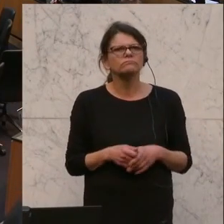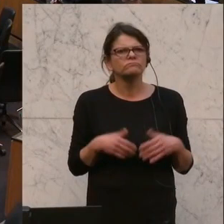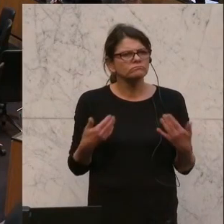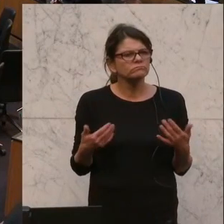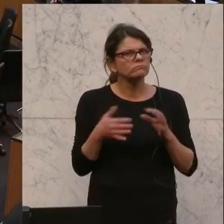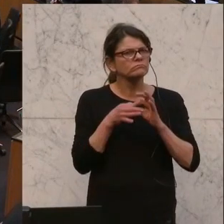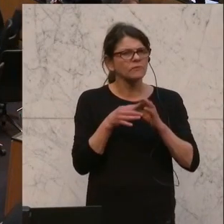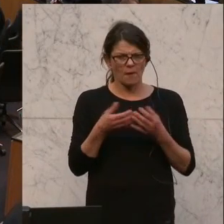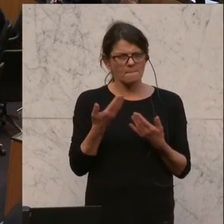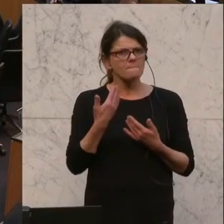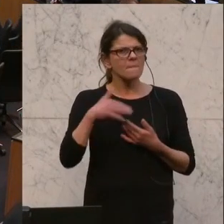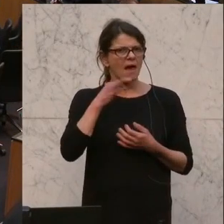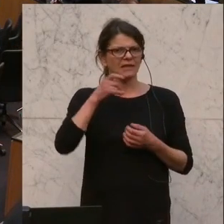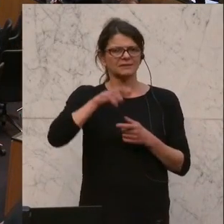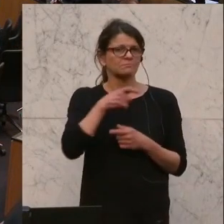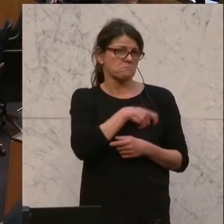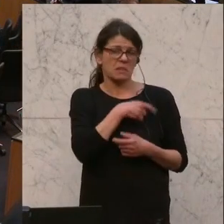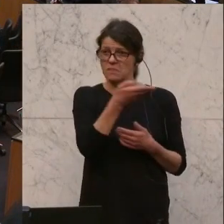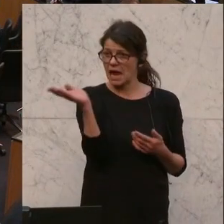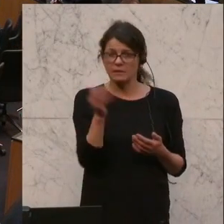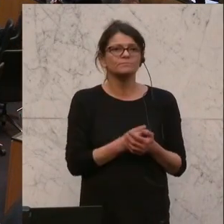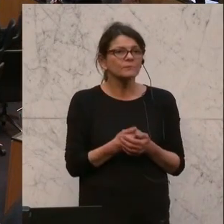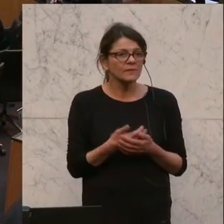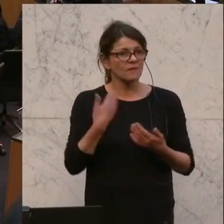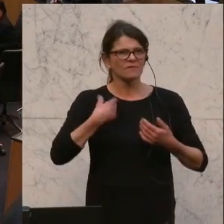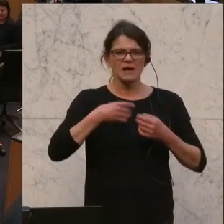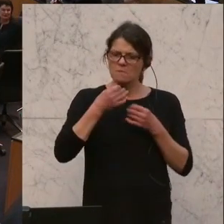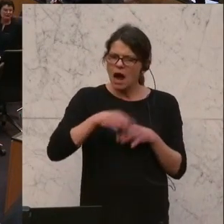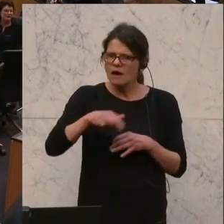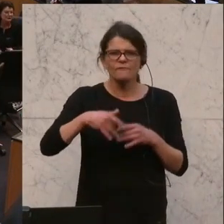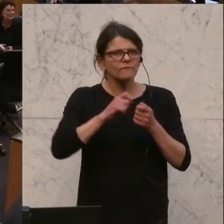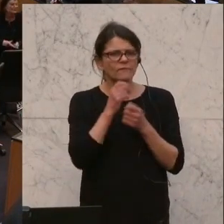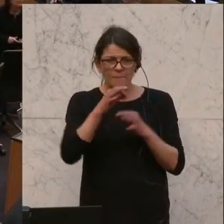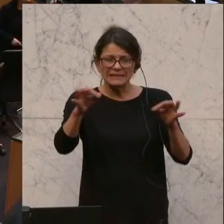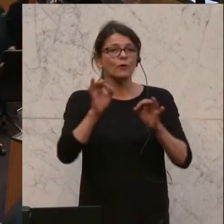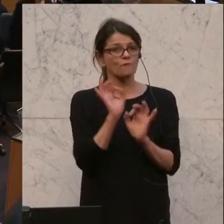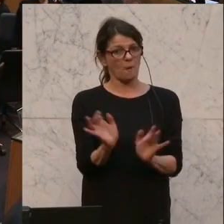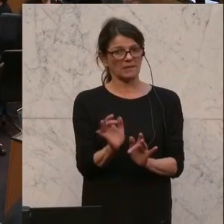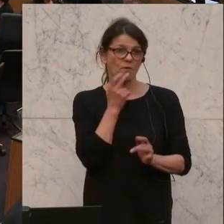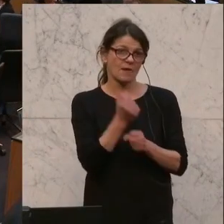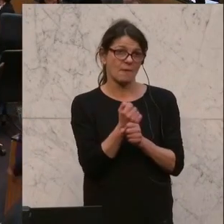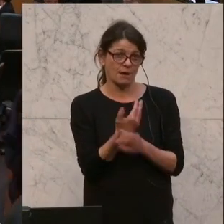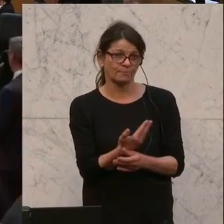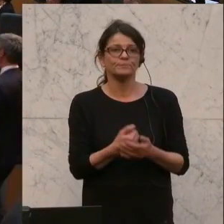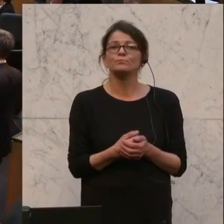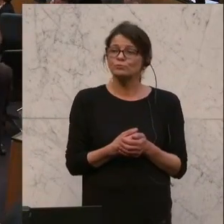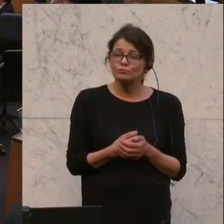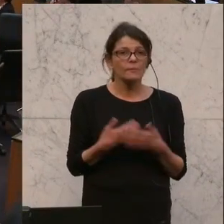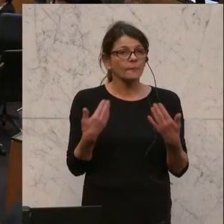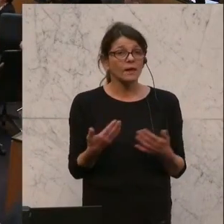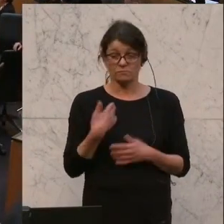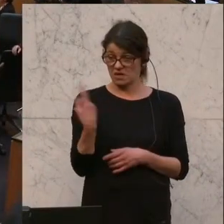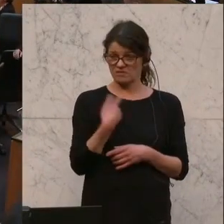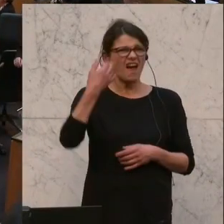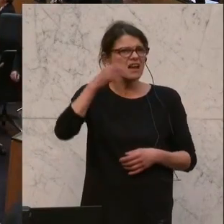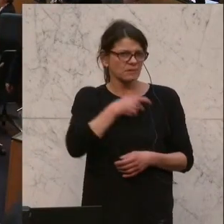Mehrheitsfraktionen, wieder mehrere Verbesserungen bei den Pensionen vorzunehmen. Und wir sind die